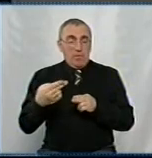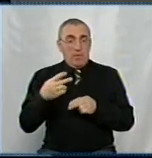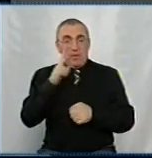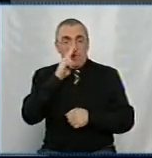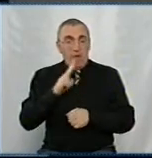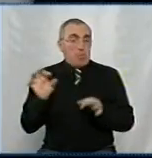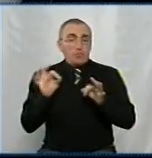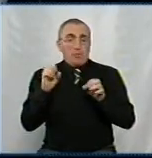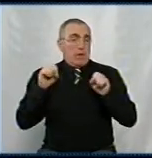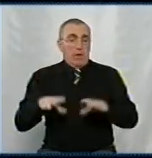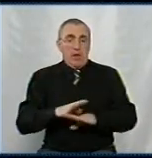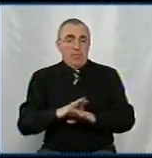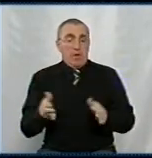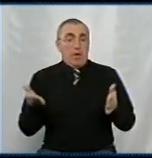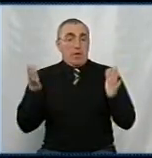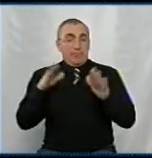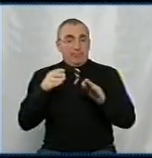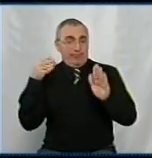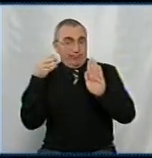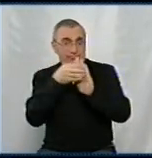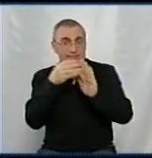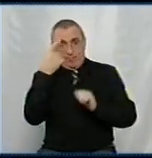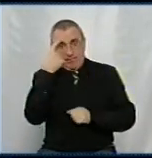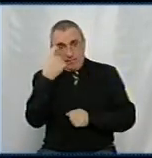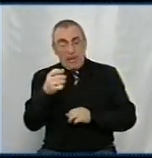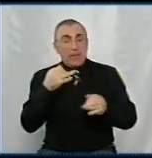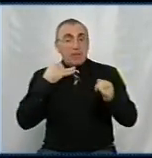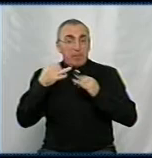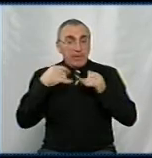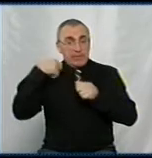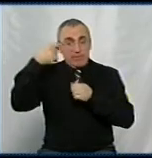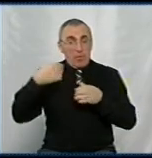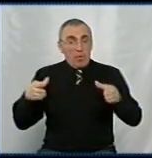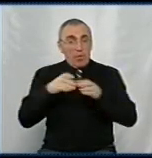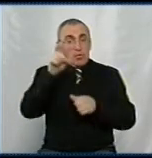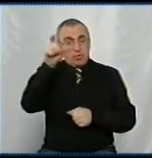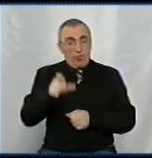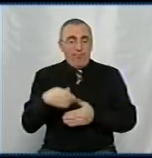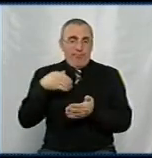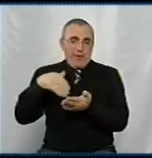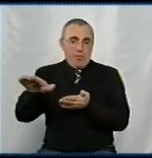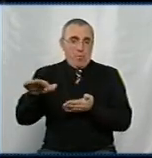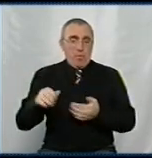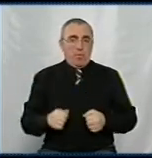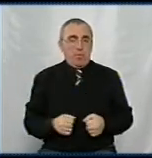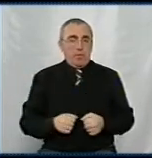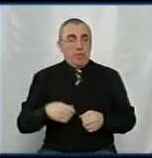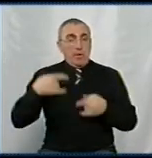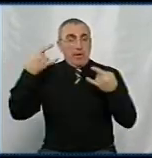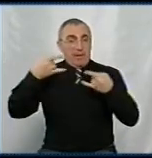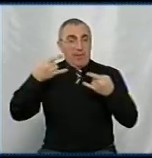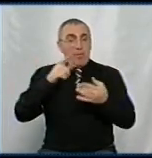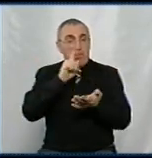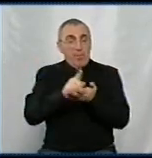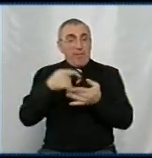двомісяці не вирішено. Залишає повідомлення у дверях. Спілкуватися зі знімальною групою чоловік відмовився. Ми телебачені повинні на